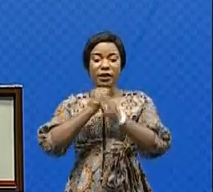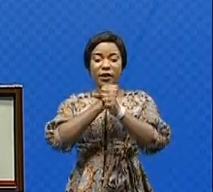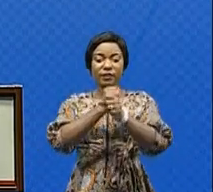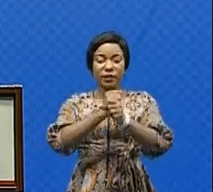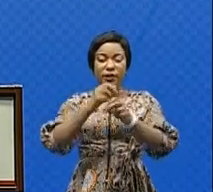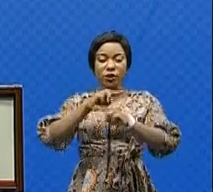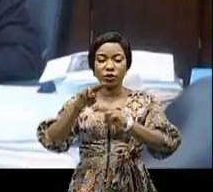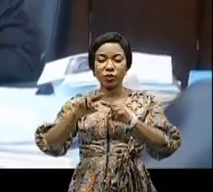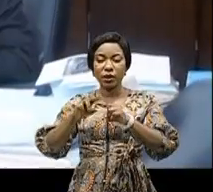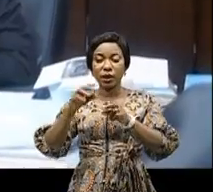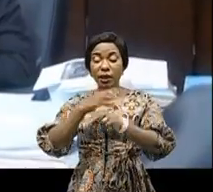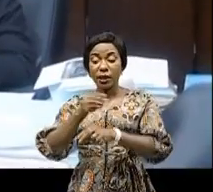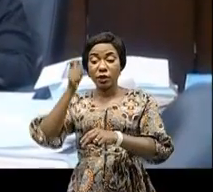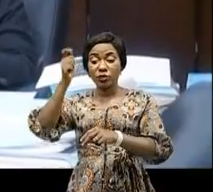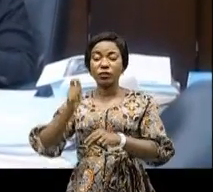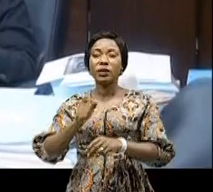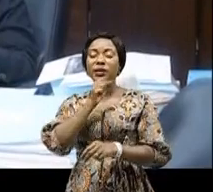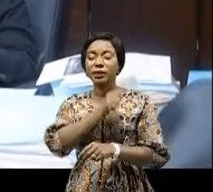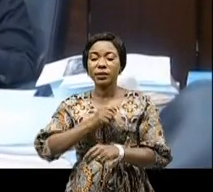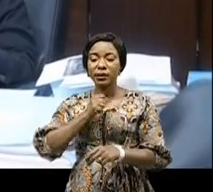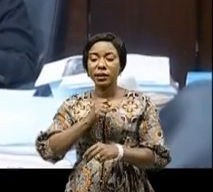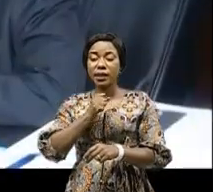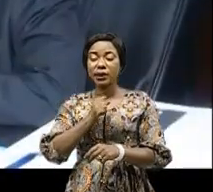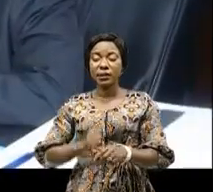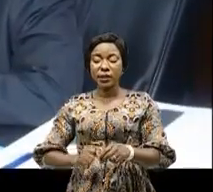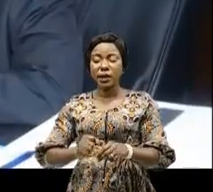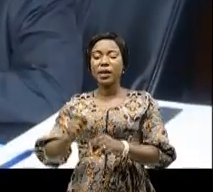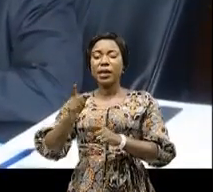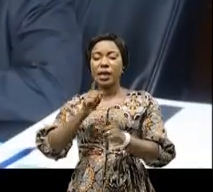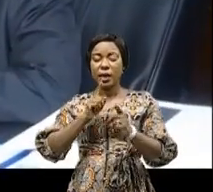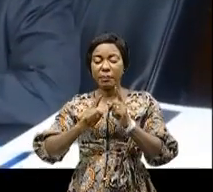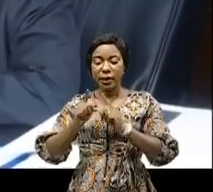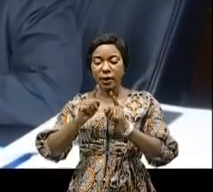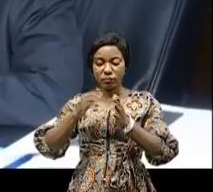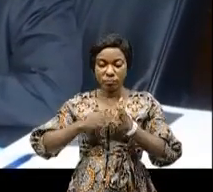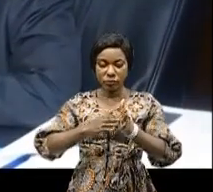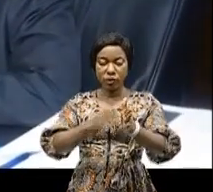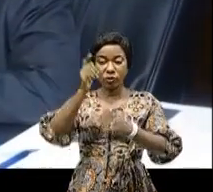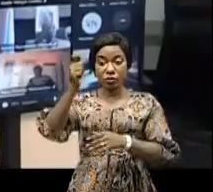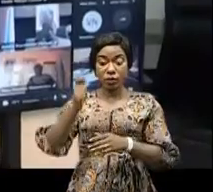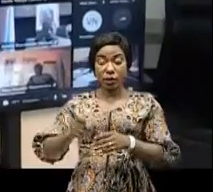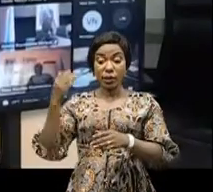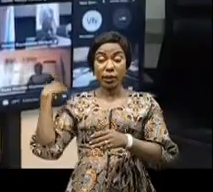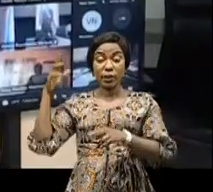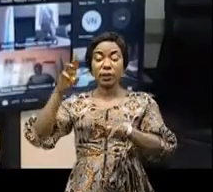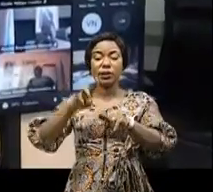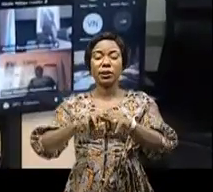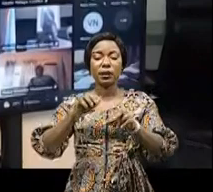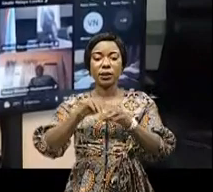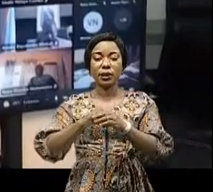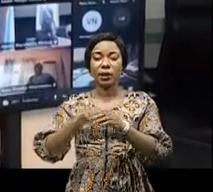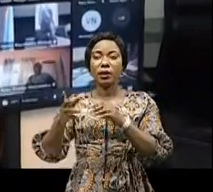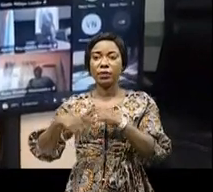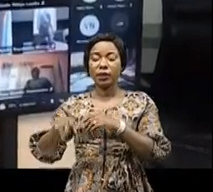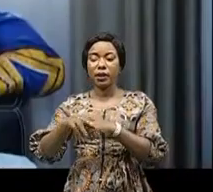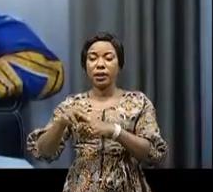et ancien combattant a fait part au Conseil de la poursuite des opérations militaires dans les cadres de l'état de siège dans les provinces de l'Itourie